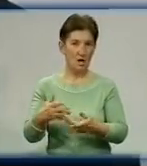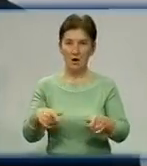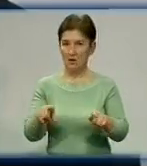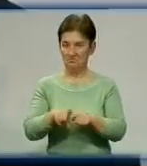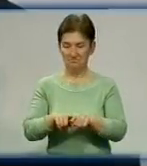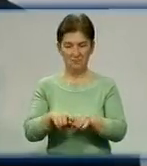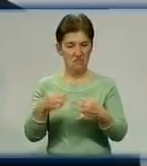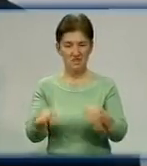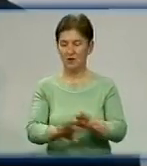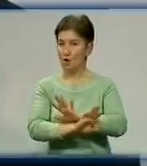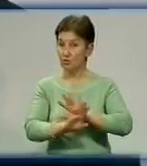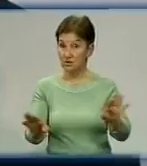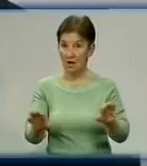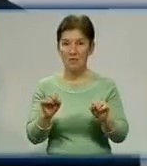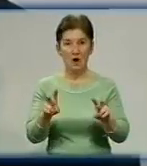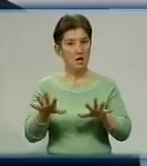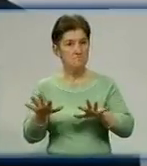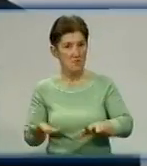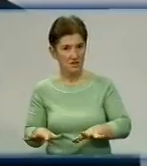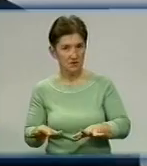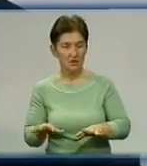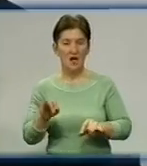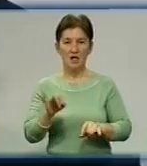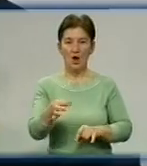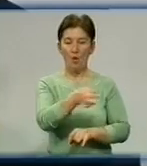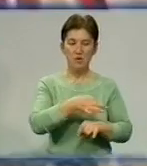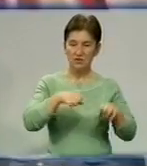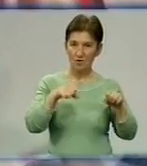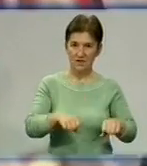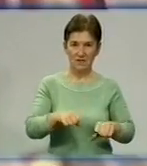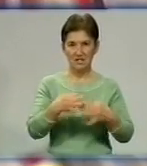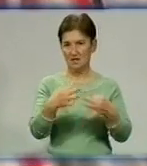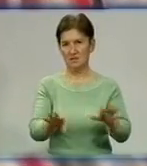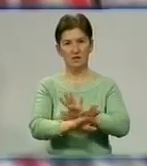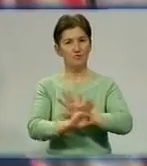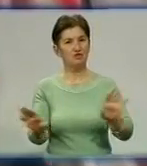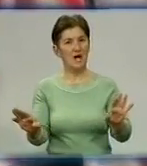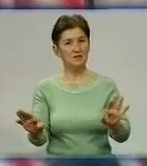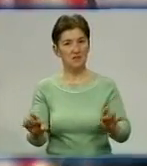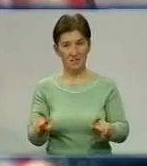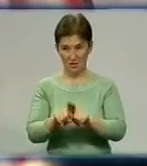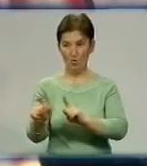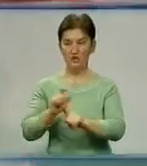пересікаються, як на рівні місної власті, так і на рівні обласної власті. Ігор Токарелець, Льонкі, День за дне.